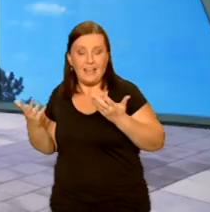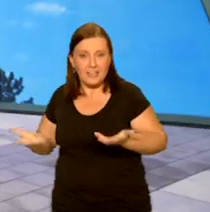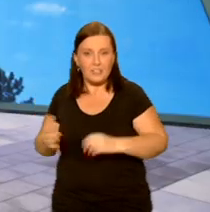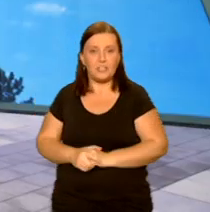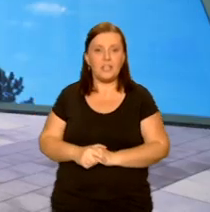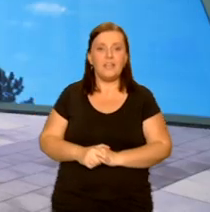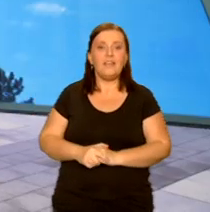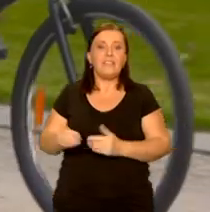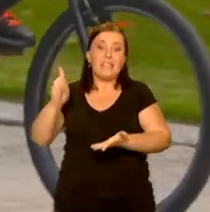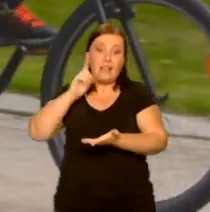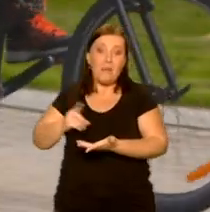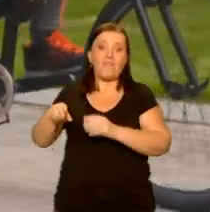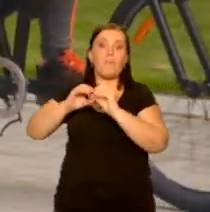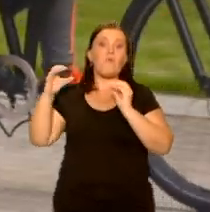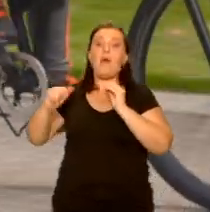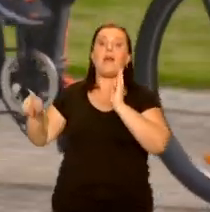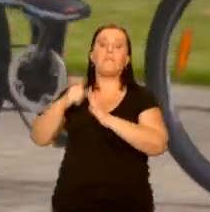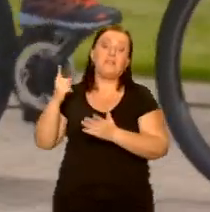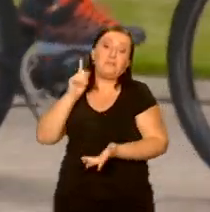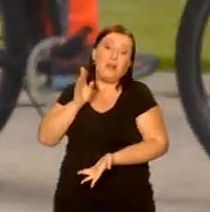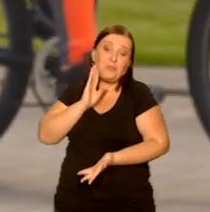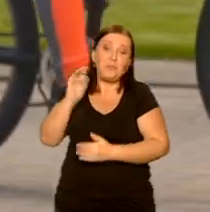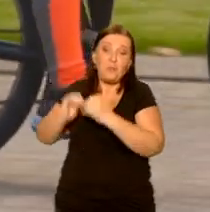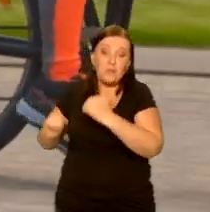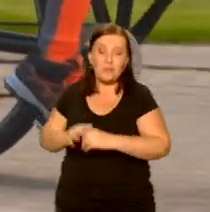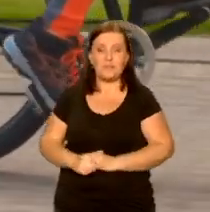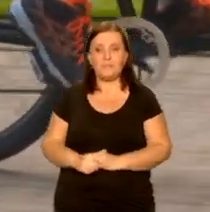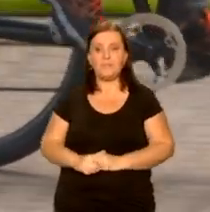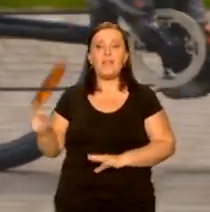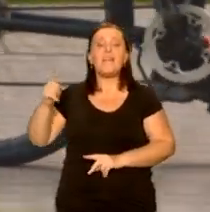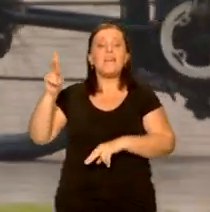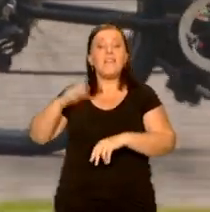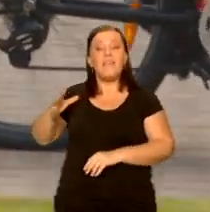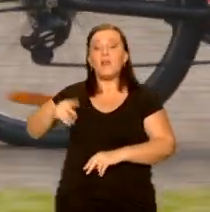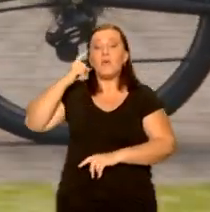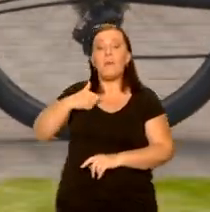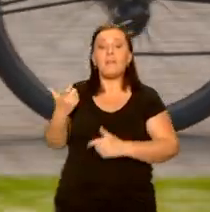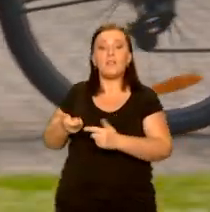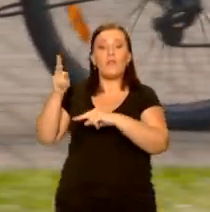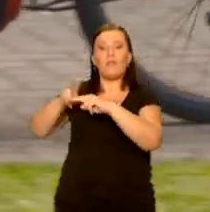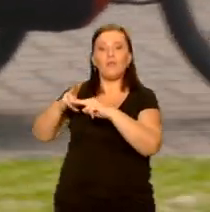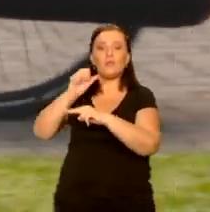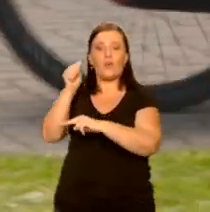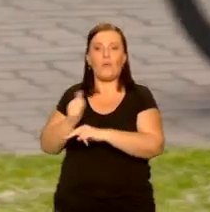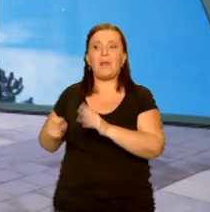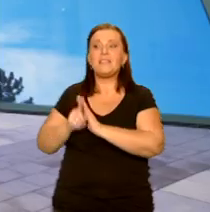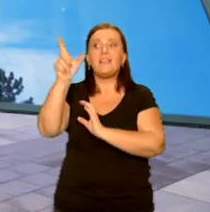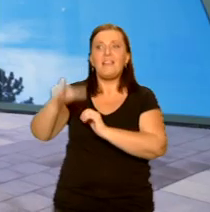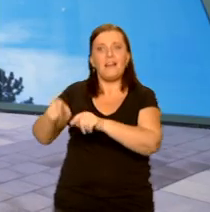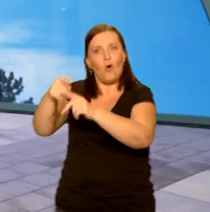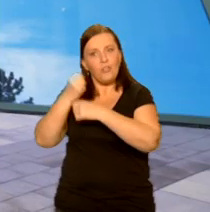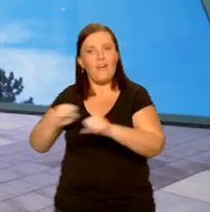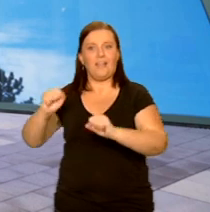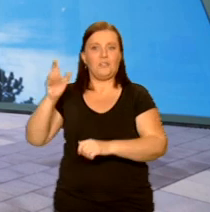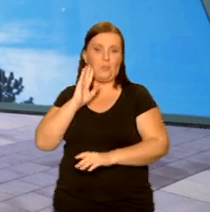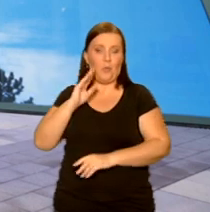bumerang w górach. Warto pamiętać, że fundusze europejskie są między innymi dla tak odważnych wynalazców. W programie